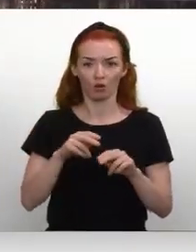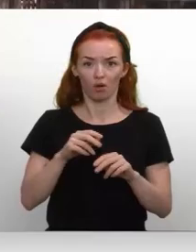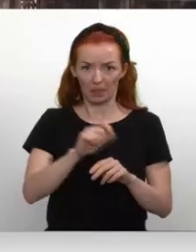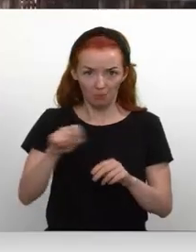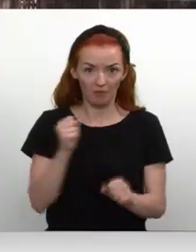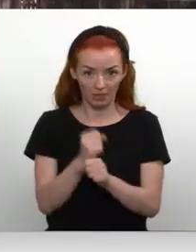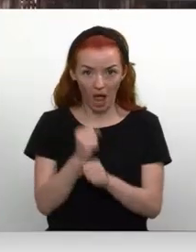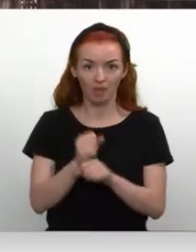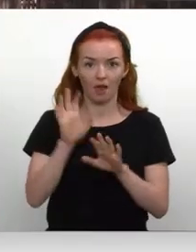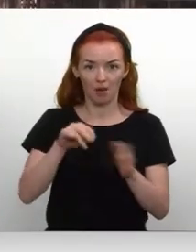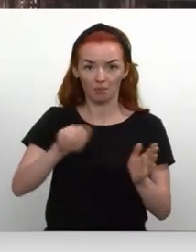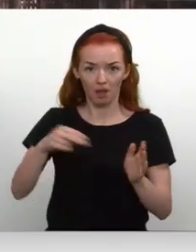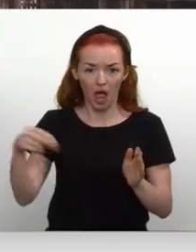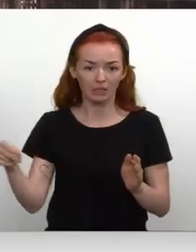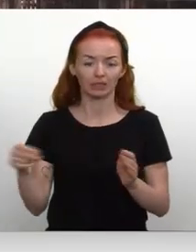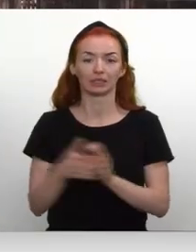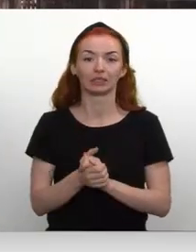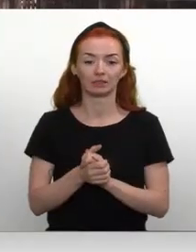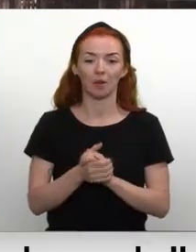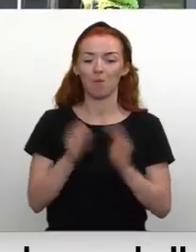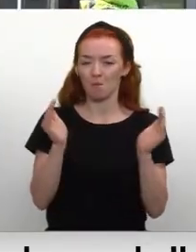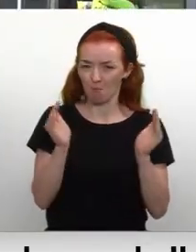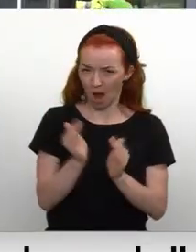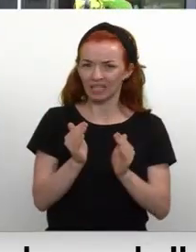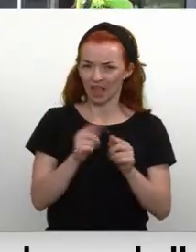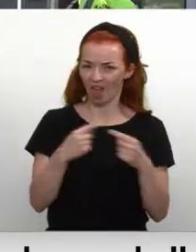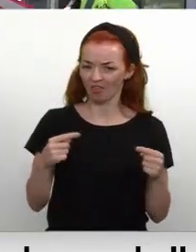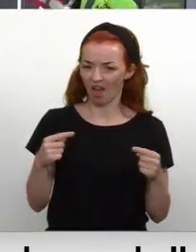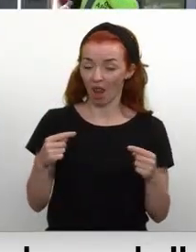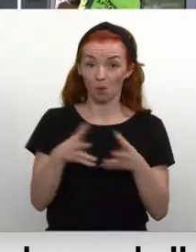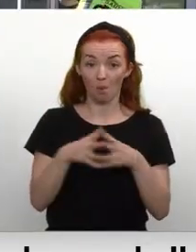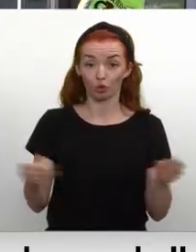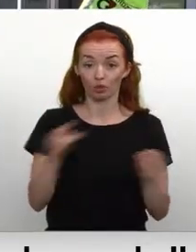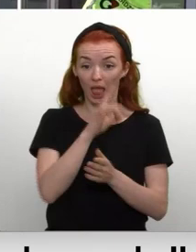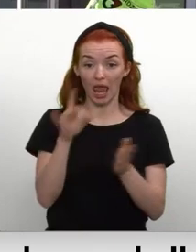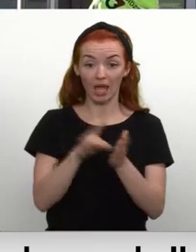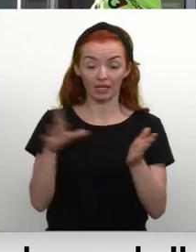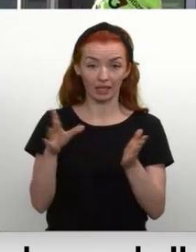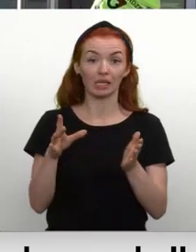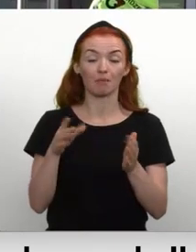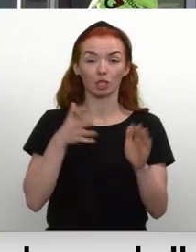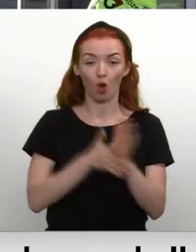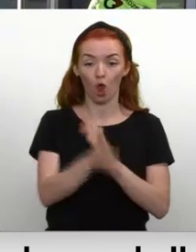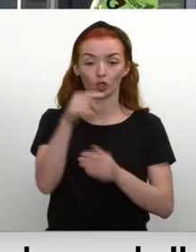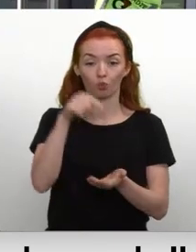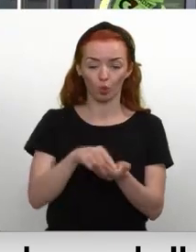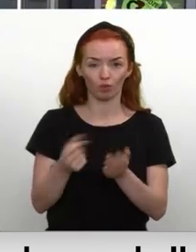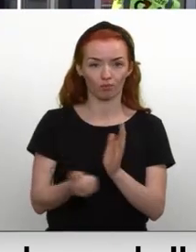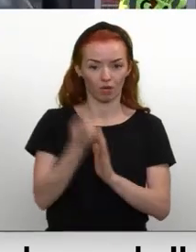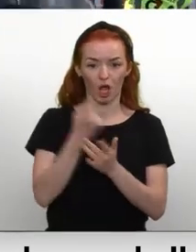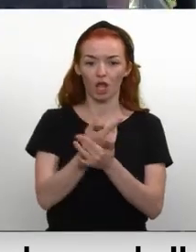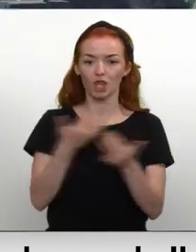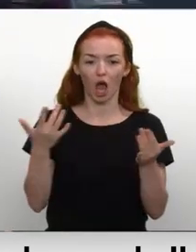pilspaus var parakstīt, ka viņa nav izžūsi un tādas mazas lietas. Pazūdot elektrībai uz, caurlaišu punktos uzradās vairāki